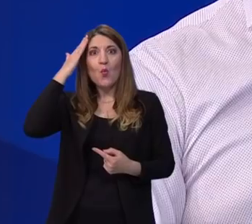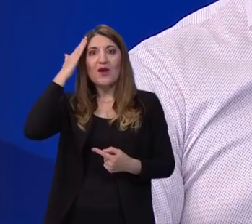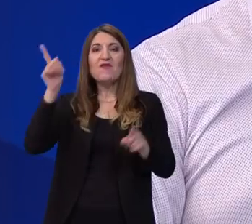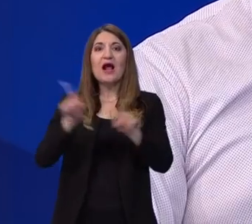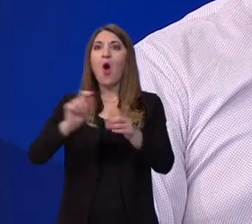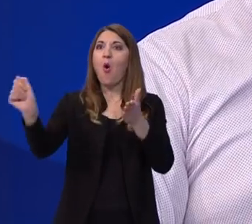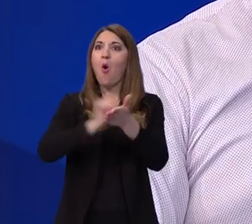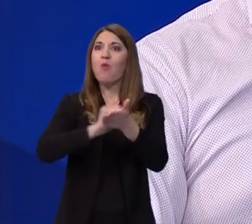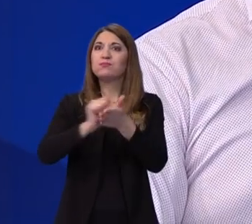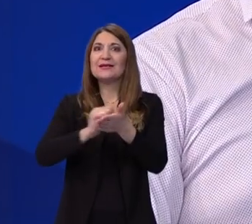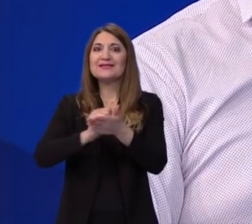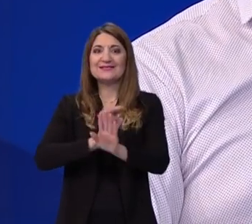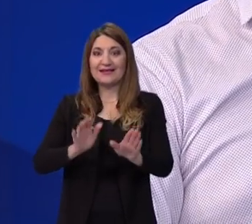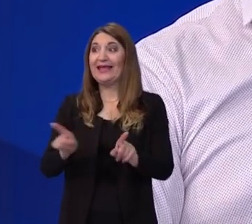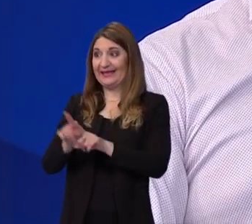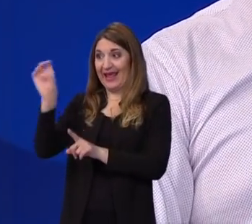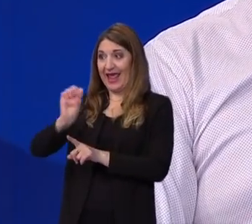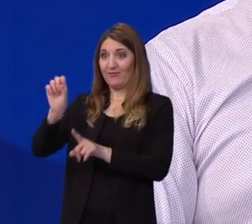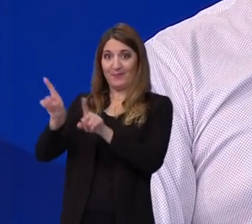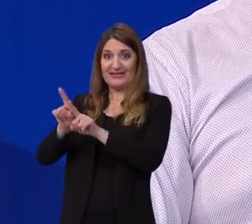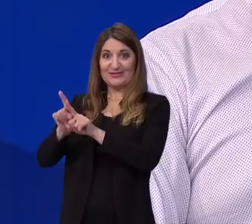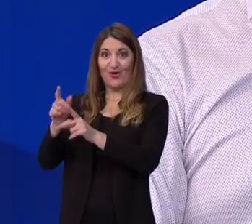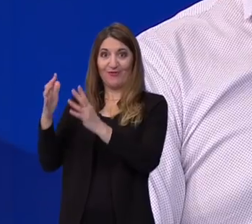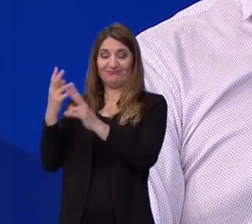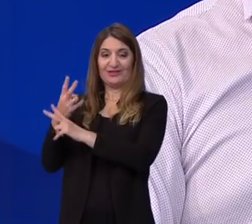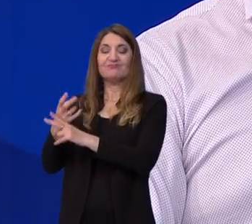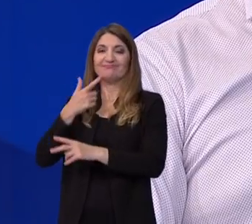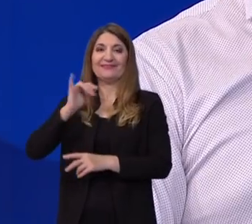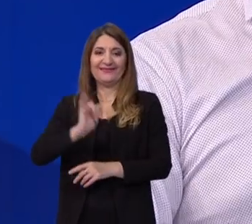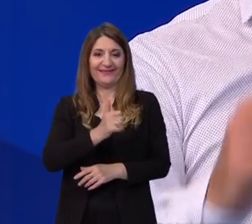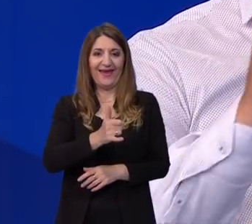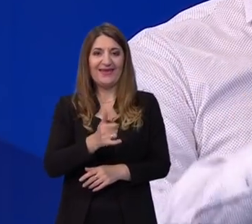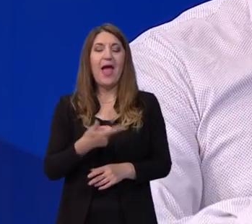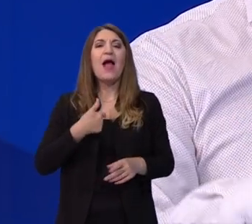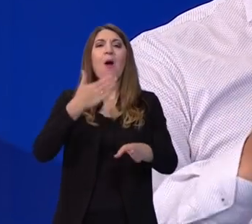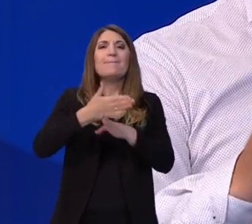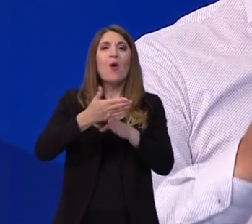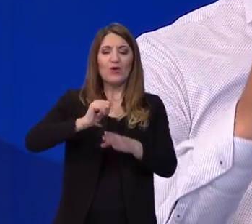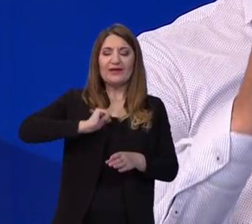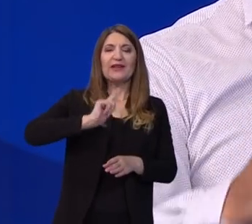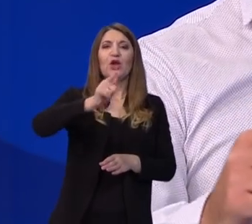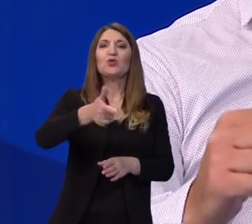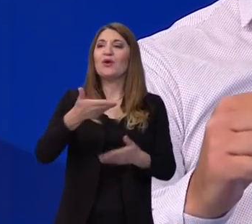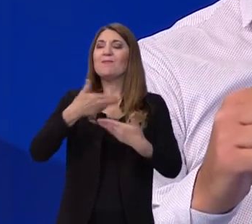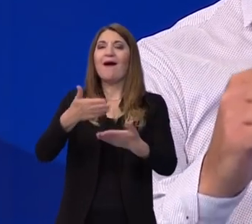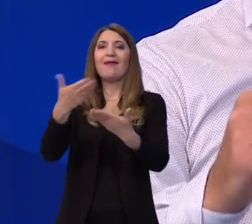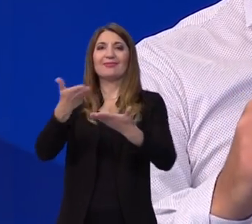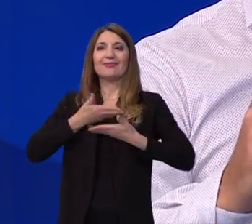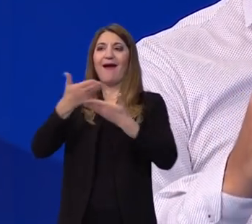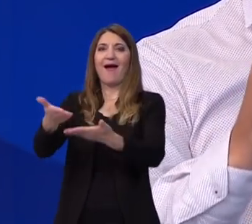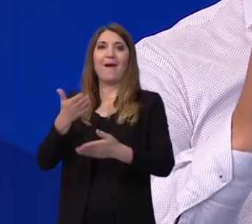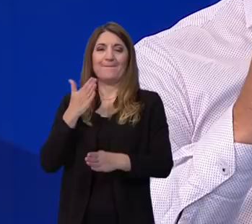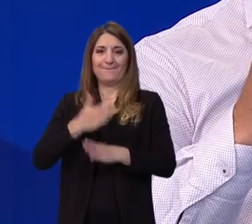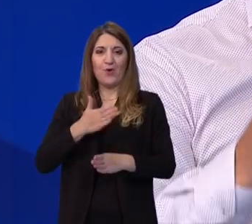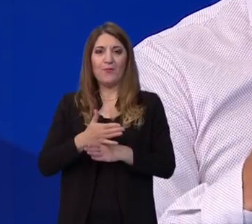obrisale. evropskim predpostavljama državam, da. I mi smo jednostavno pomagali jednim drugim. Ali ono što smo naučili o ovoj online nastavi, to